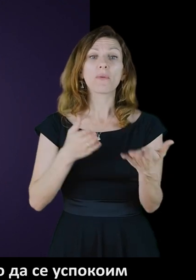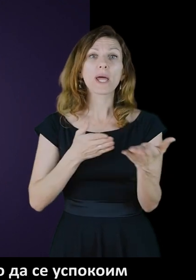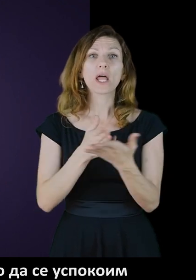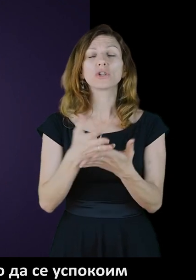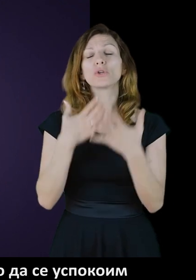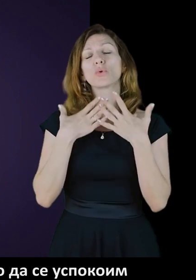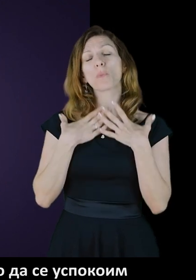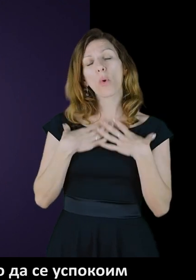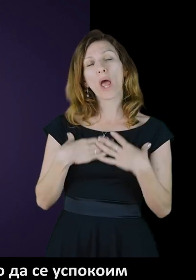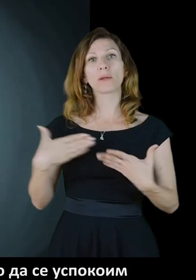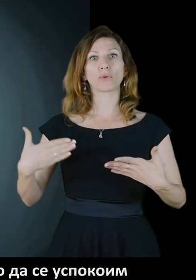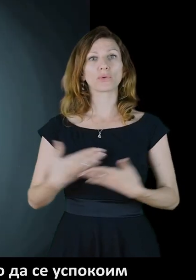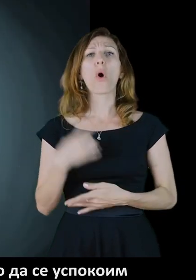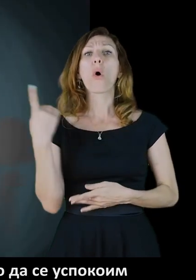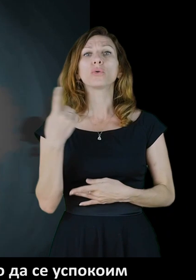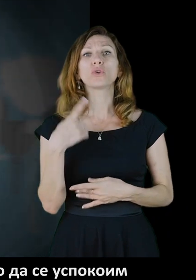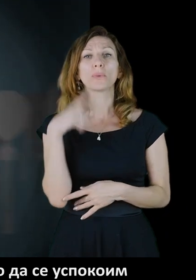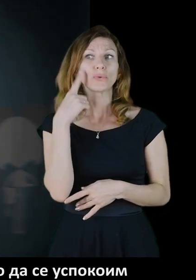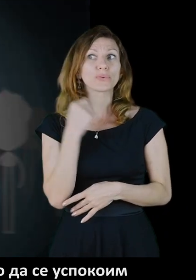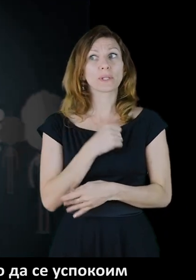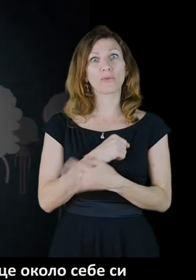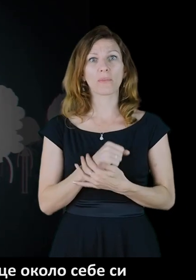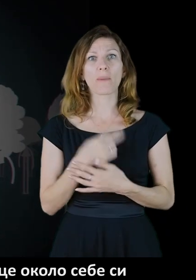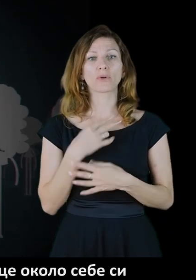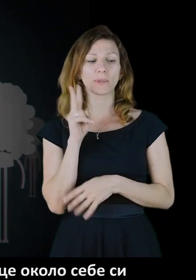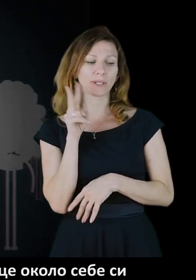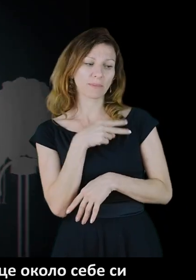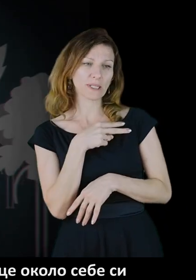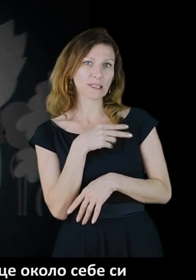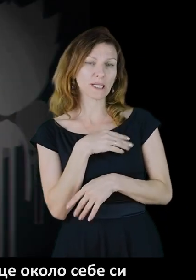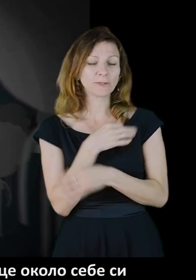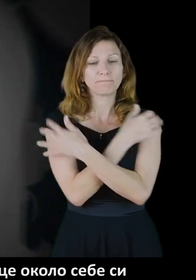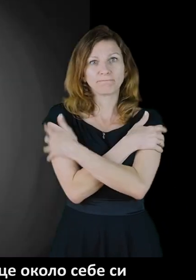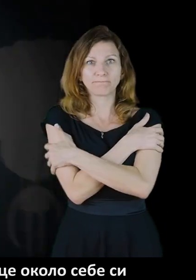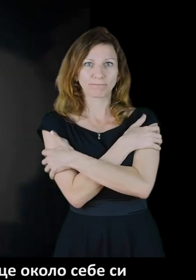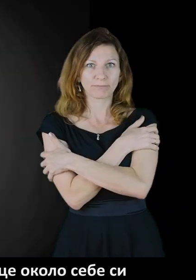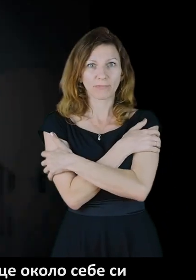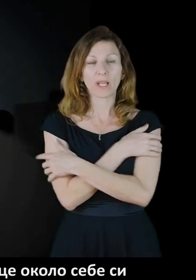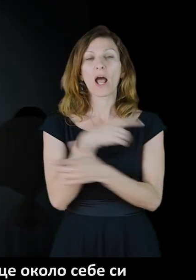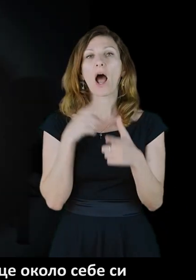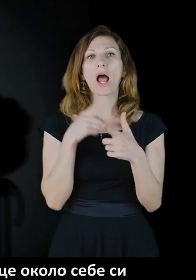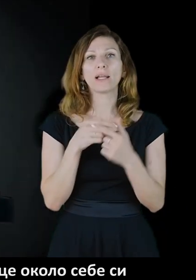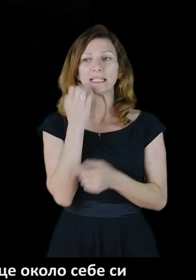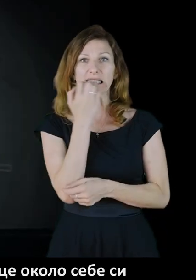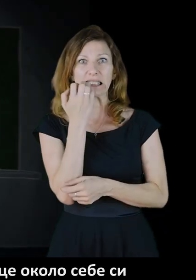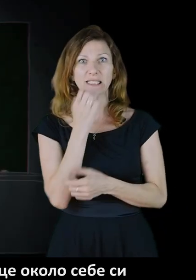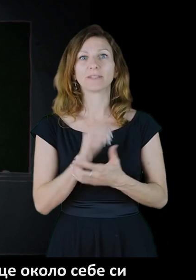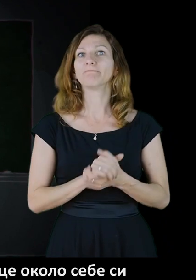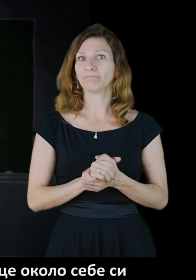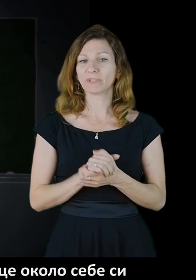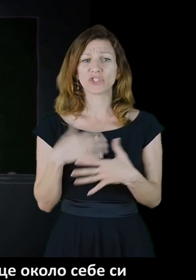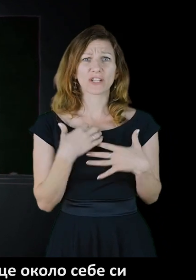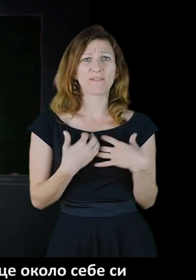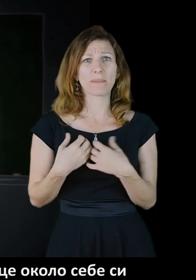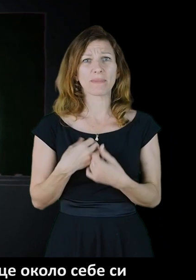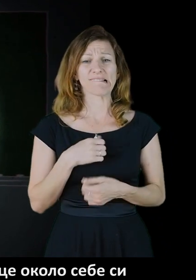начини, чрез които да се успокоим при нужда. Особено в неудобни ситуации. Може би гледаме настрани, обвиваме ръце около себе си или си дъвчем